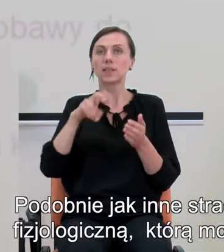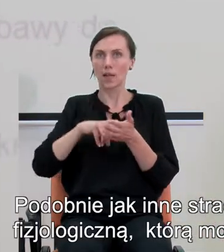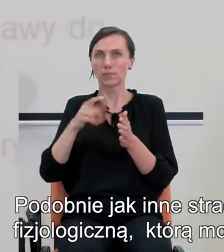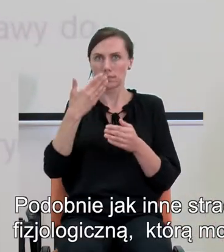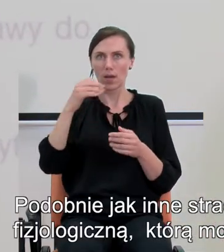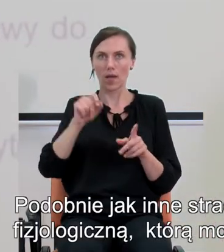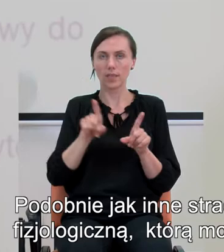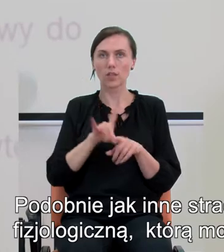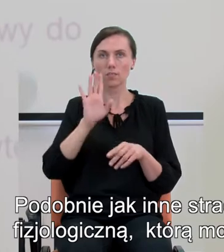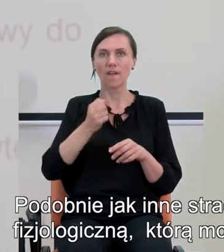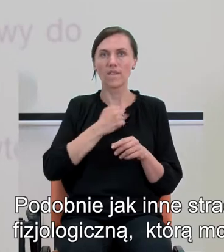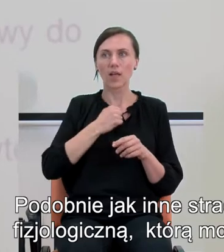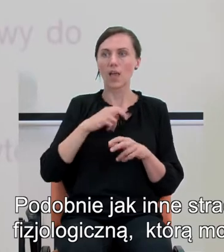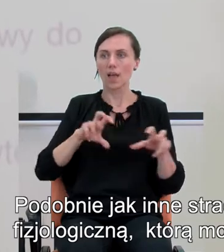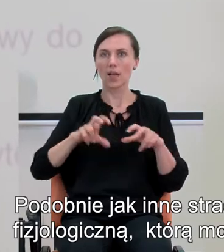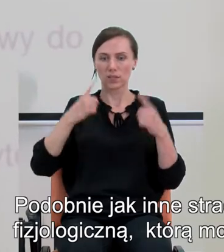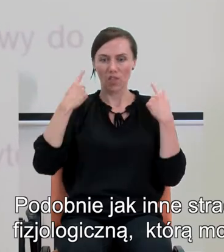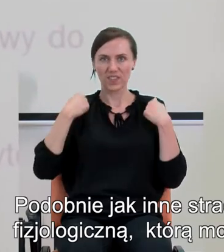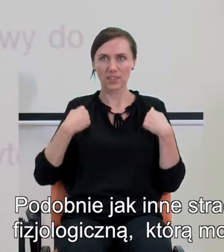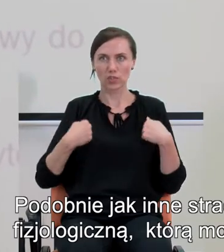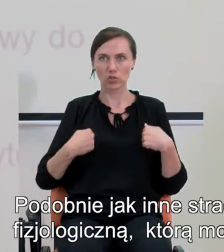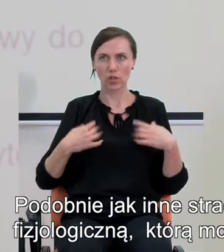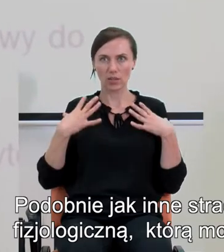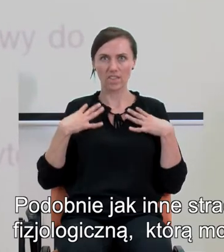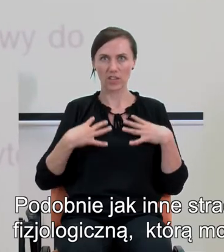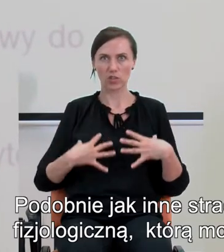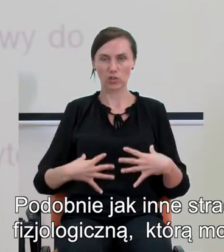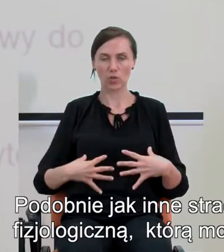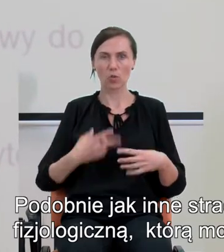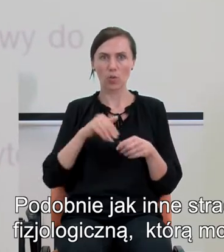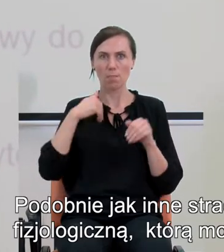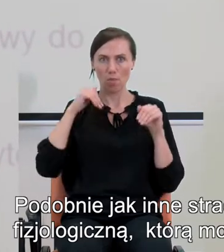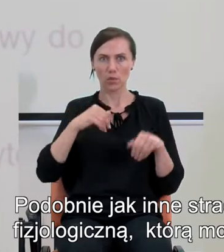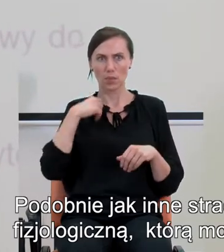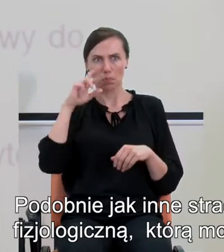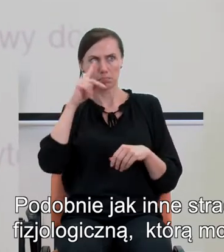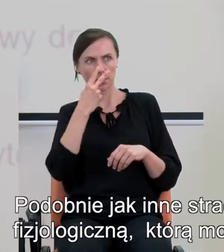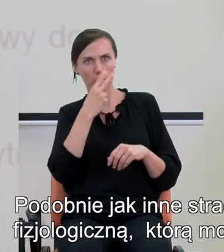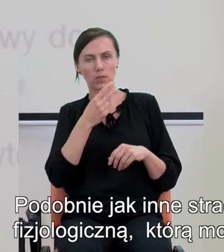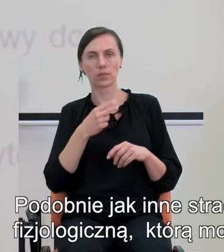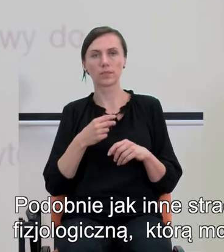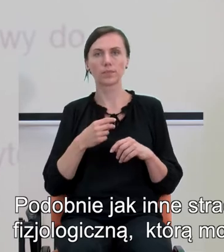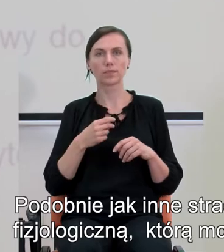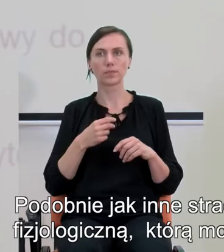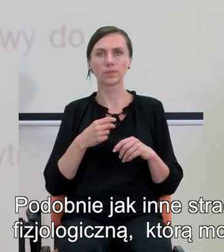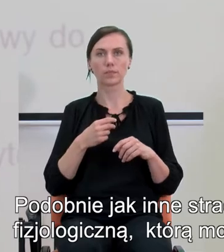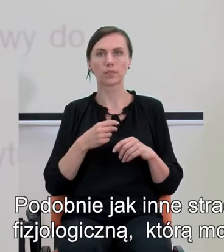matematyką ma wyraźną reakcję fizjologiczną, którą możemy zaobserwować przy użyciu różnych